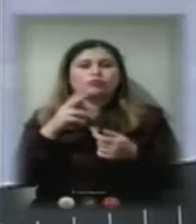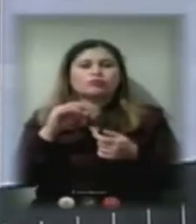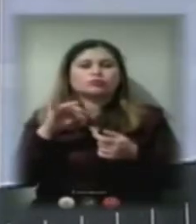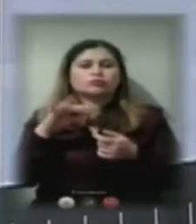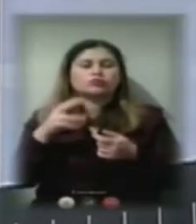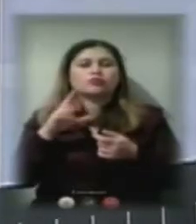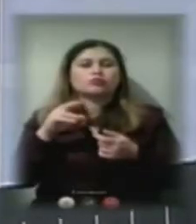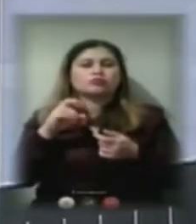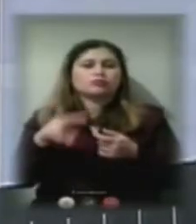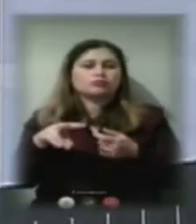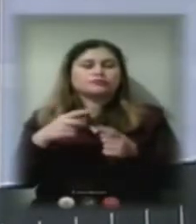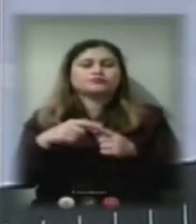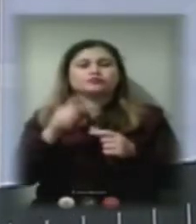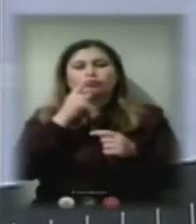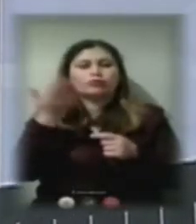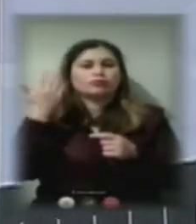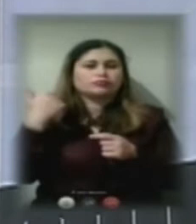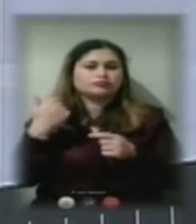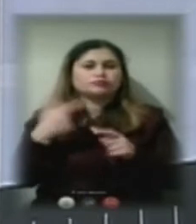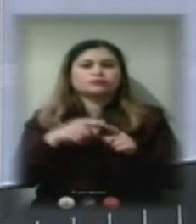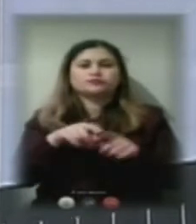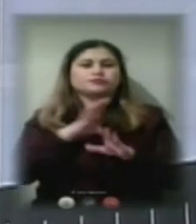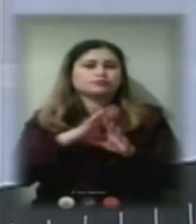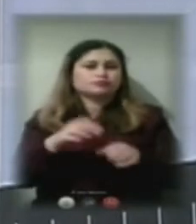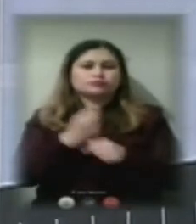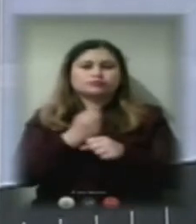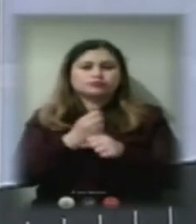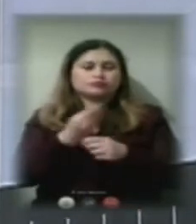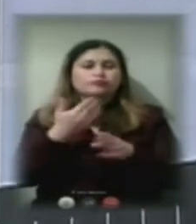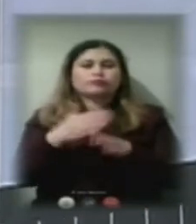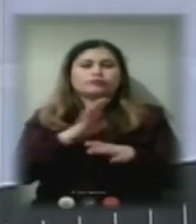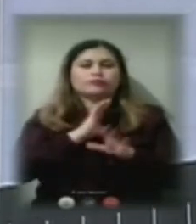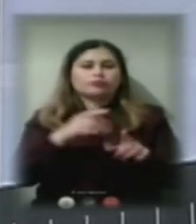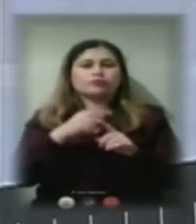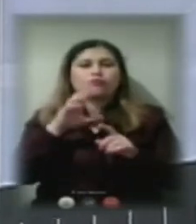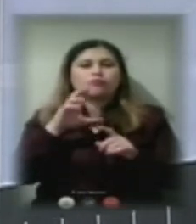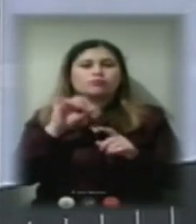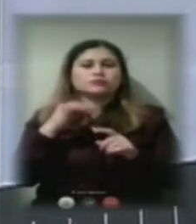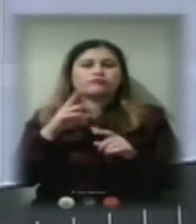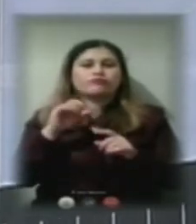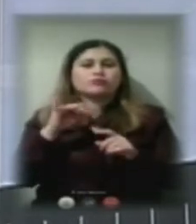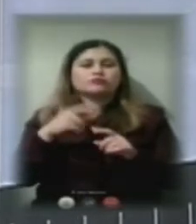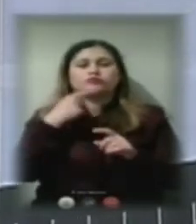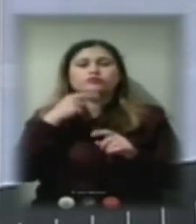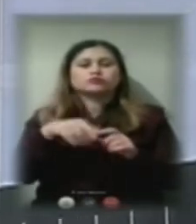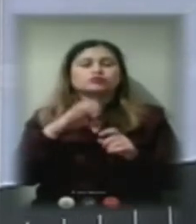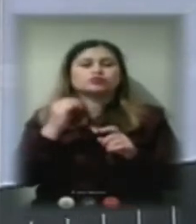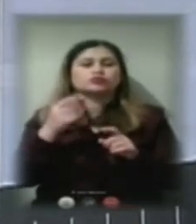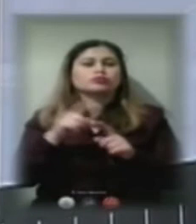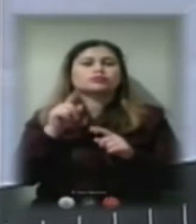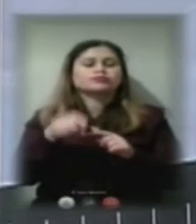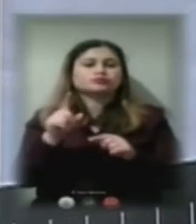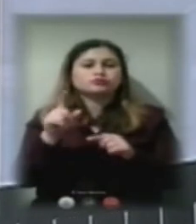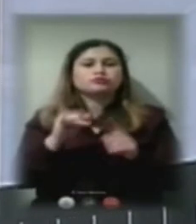минулого року це не було профінансовано. І Олексій Валерійович говорив у цій студії про те, що вже з початку